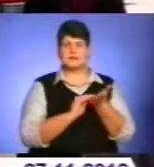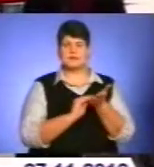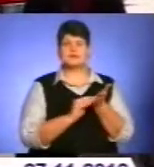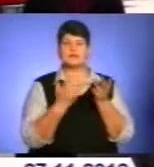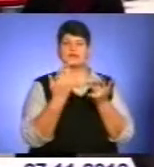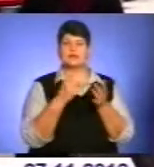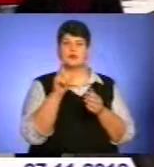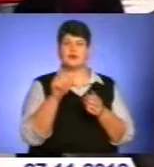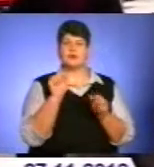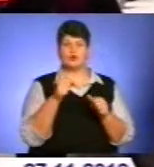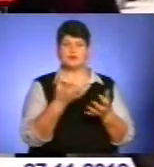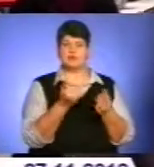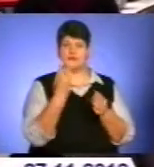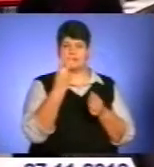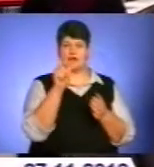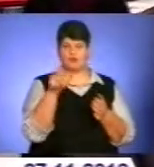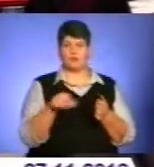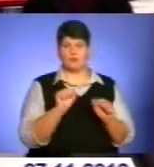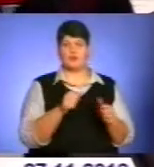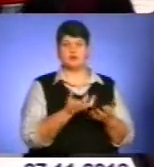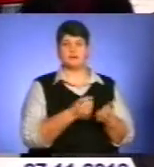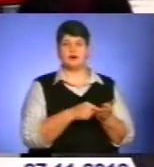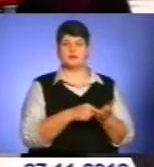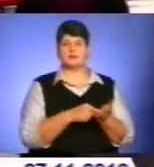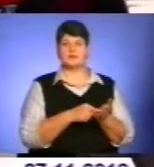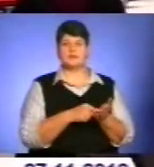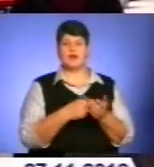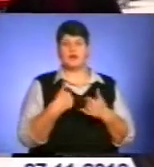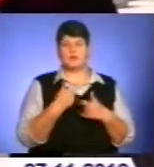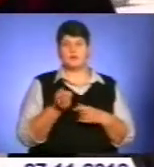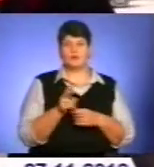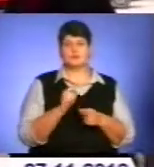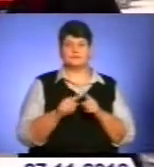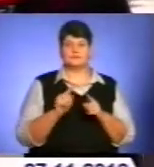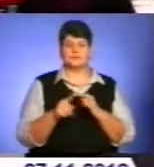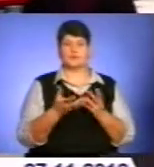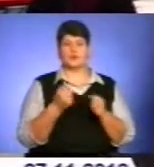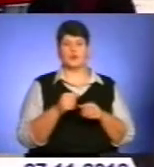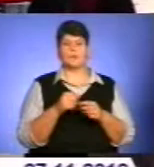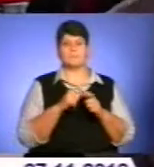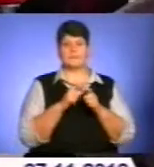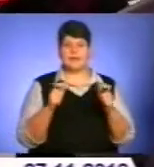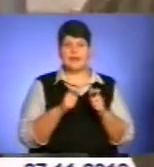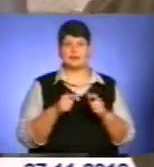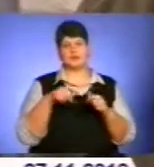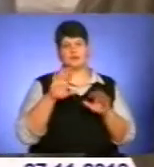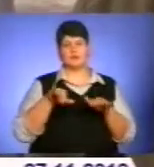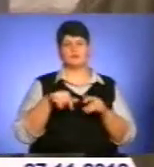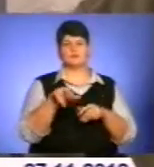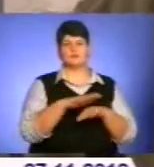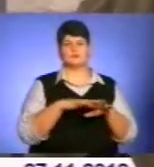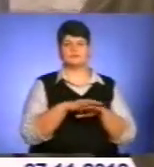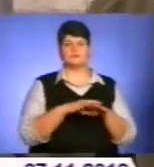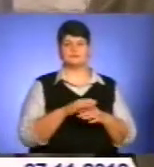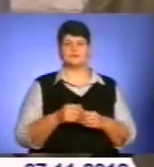чоловік він має брати. Два чоловіки. І все, а я приходжу скоріше, беру білет і йду на ринок, мені треба. все. Чи користуєтеся